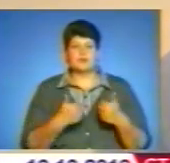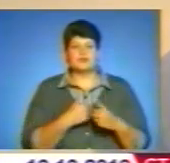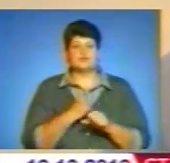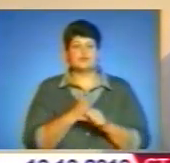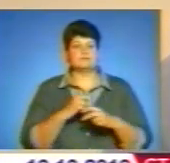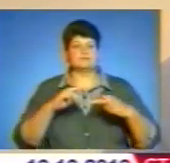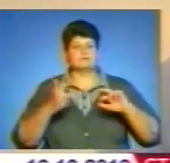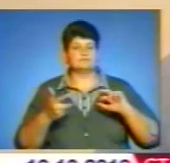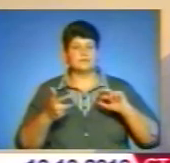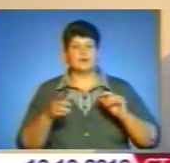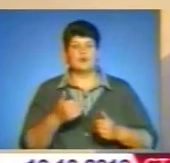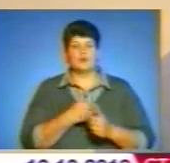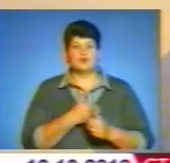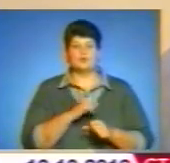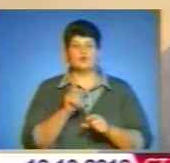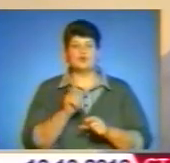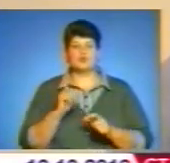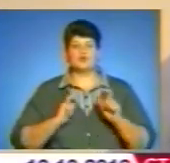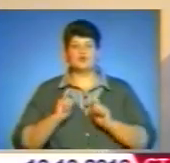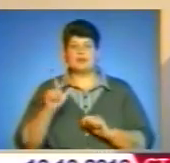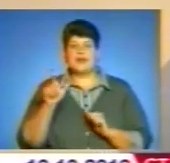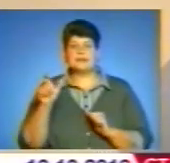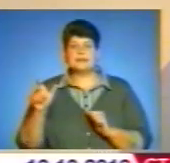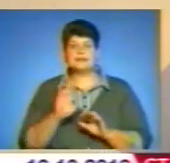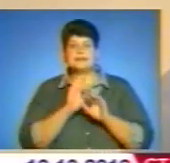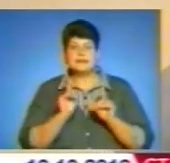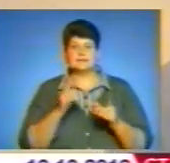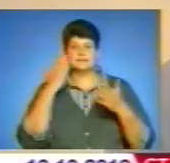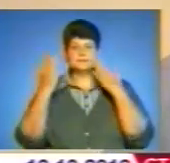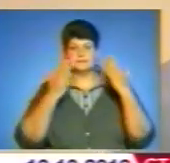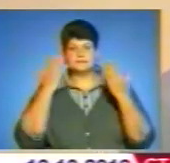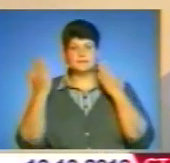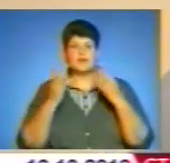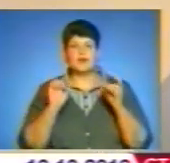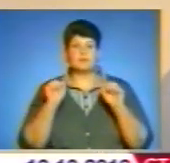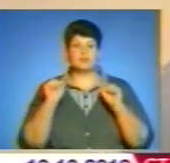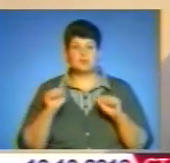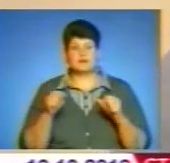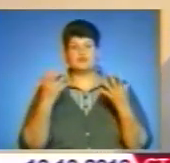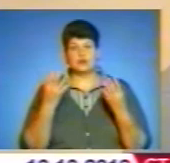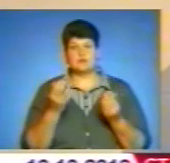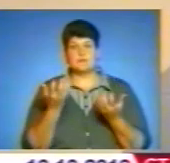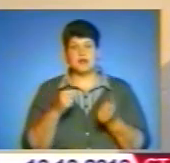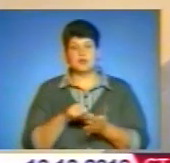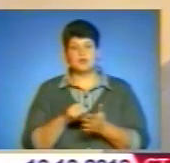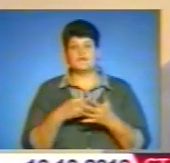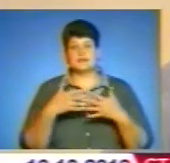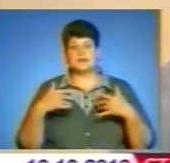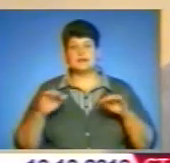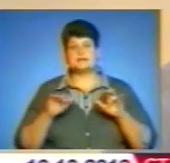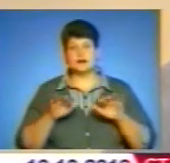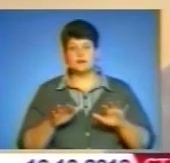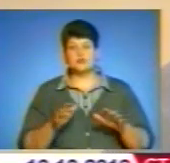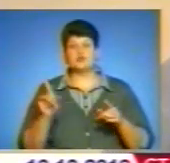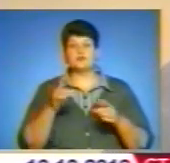Тому що на День студента студентам пропонують тільки піти розважатися на дискотеки. А ми хочемо зробити альтернативу. Ми хочемо зробити, щоб